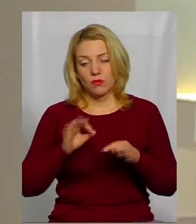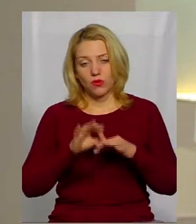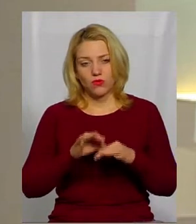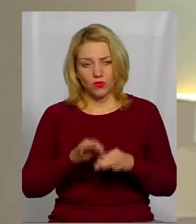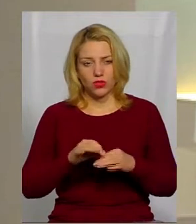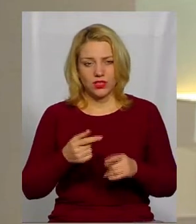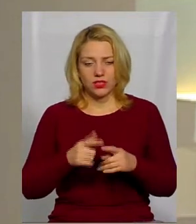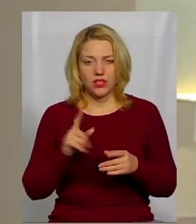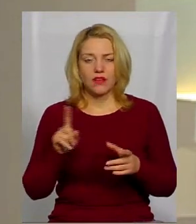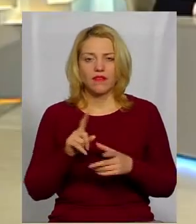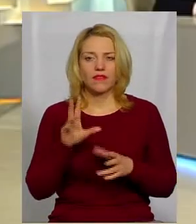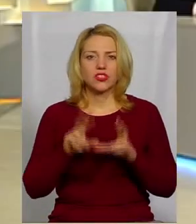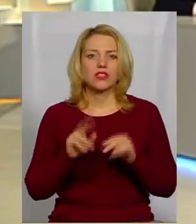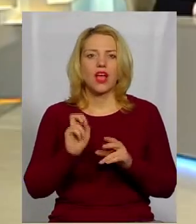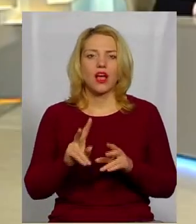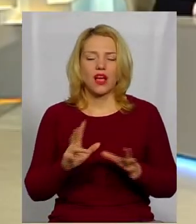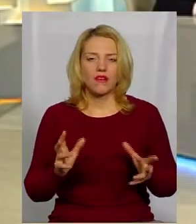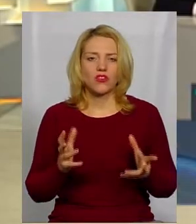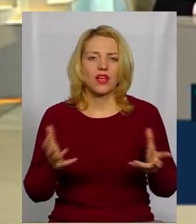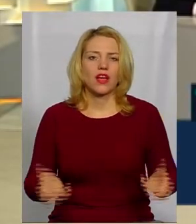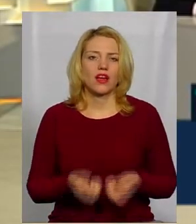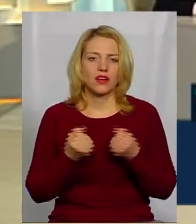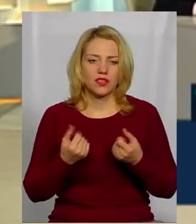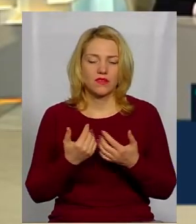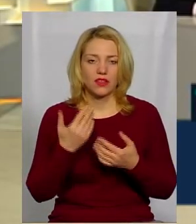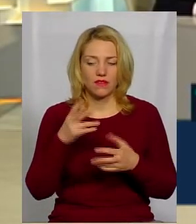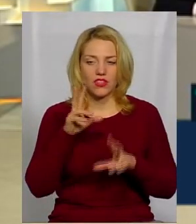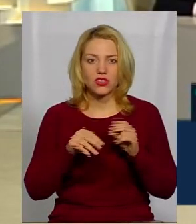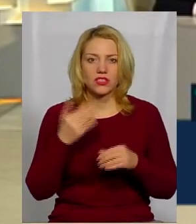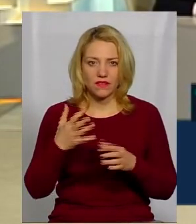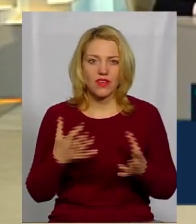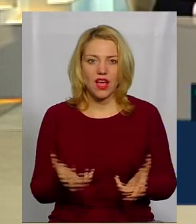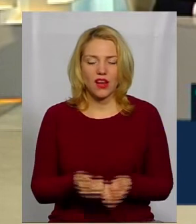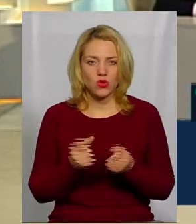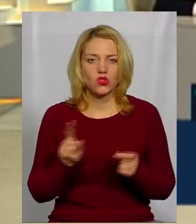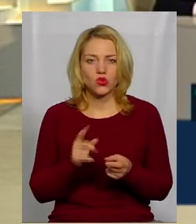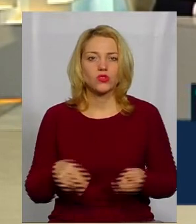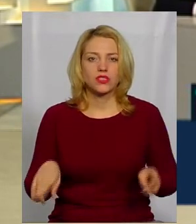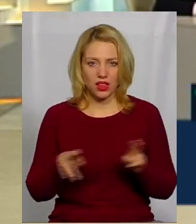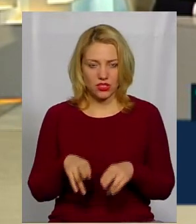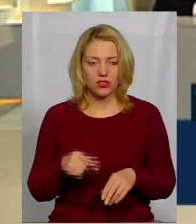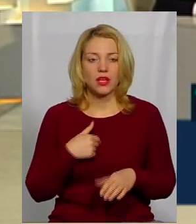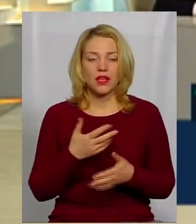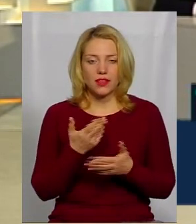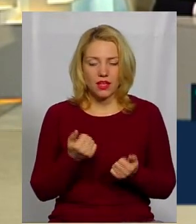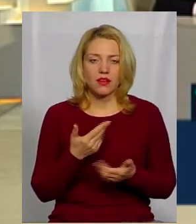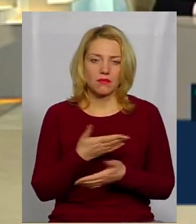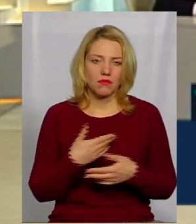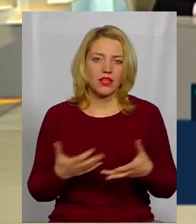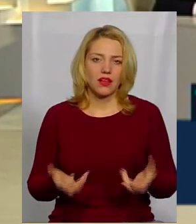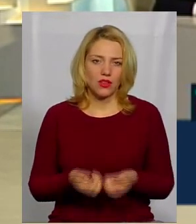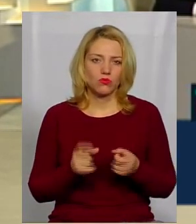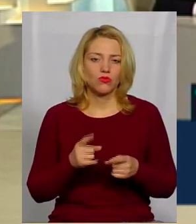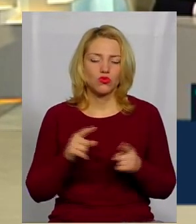років, рятівними. Так. Вони так і продовжуються бути, ви рятуєте, то що залишилось? Так, ми рятуємо, тому що